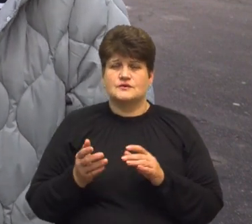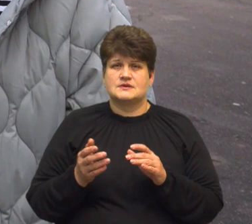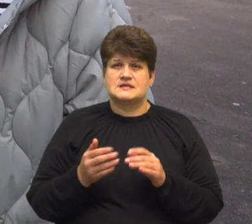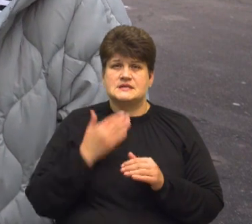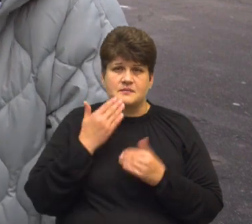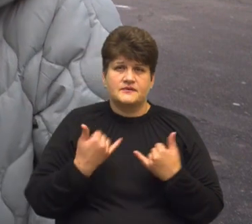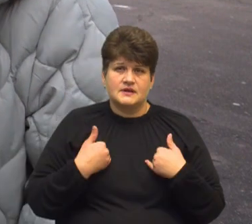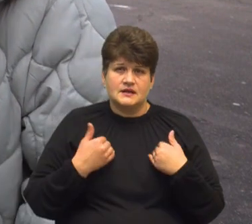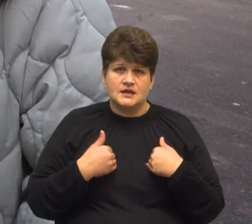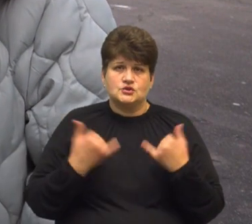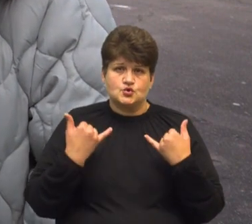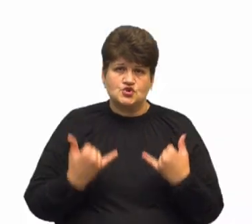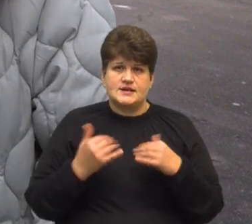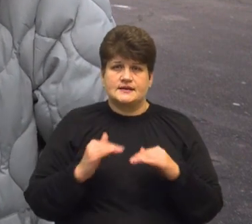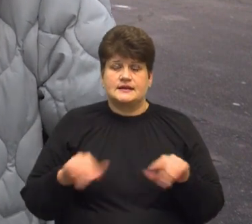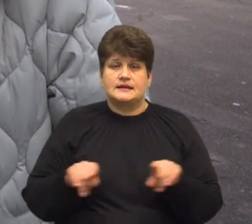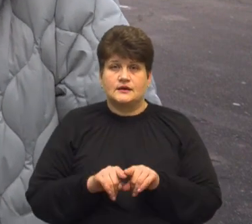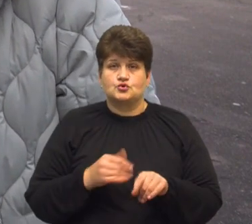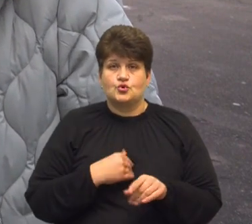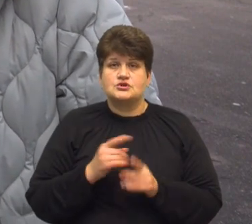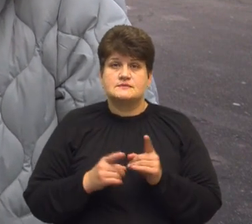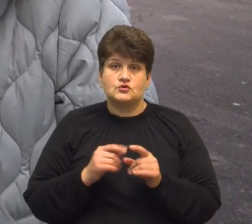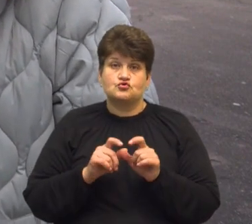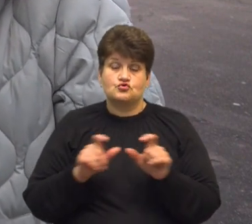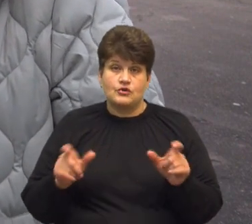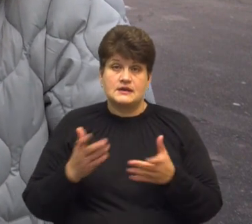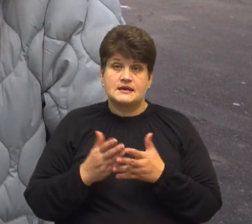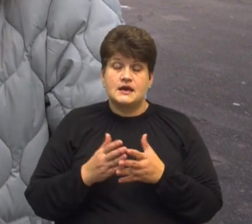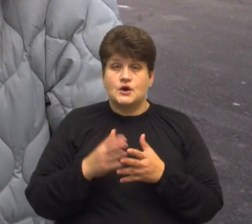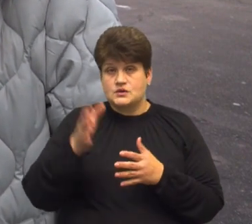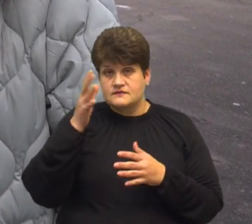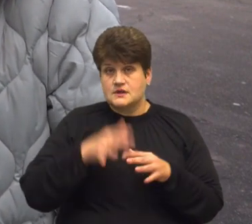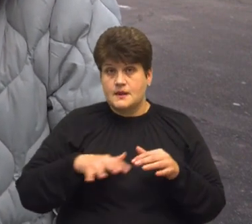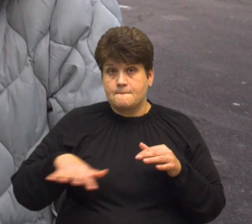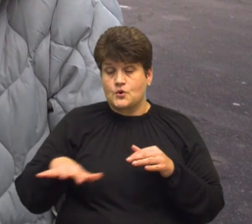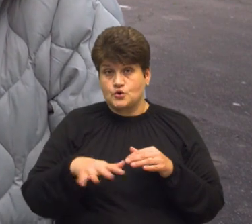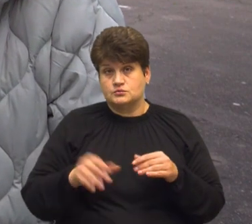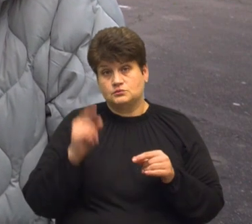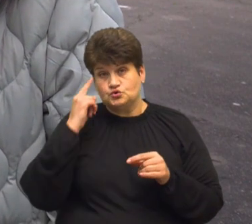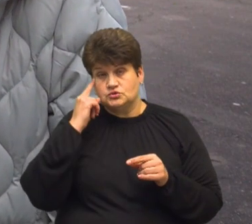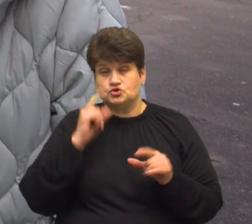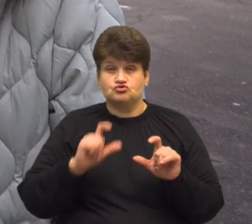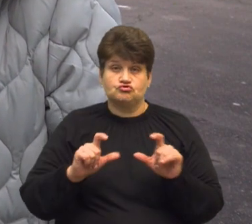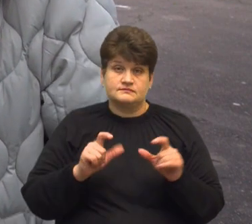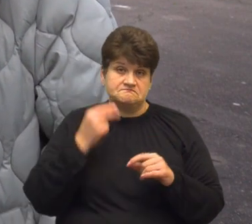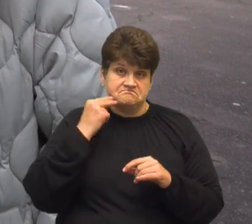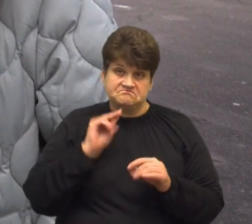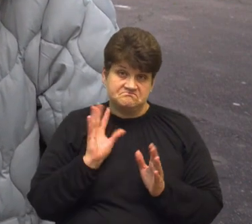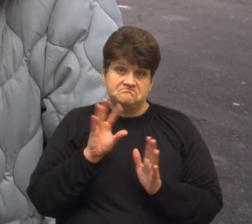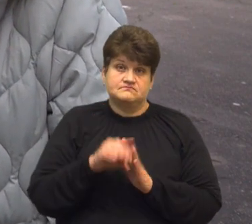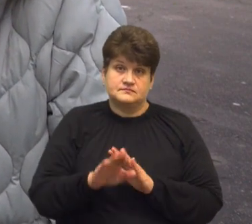сучасних дітей, які також хочуть зміни. Оскільки школа – освітній простір, то ми подумали, що шахи якнайкраще впишуться і